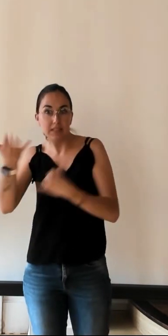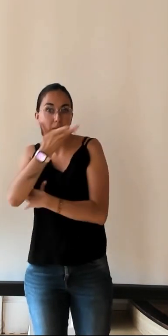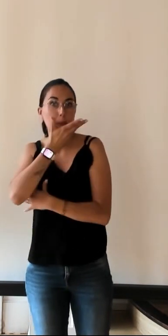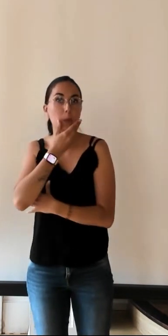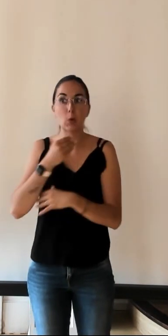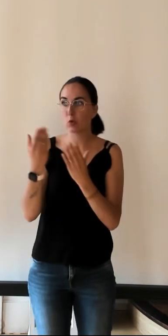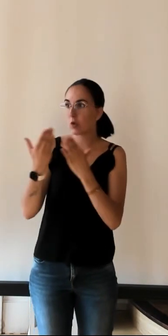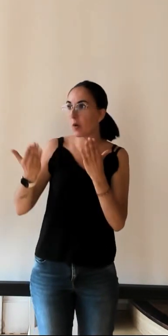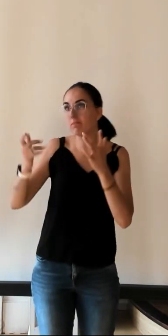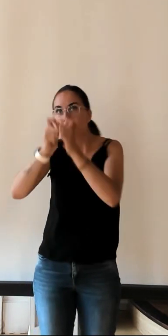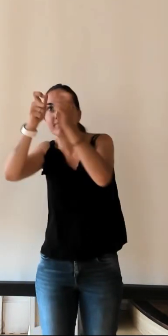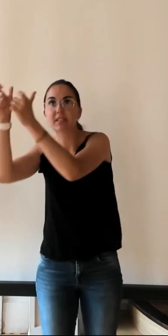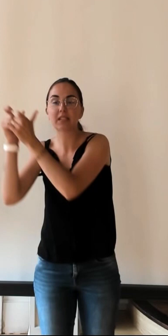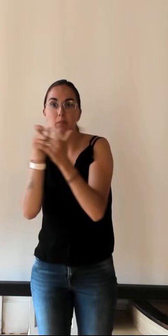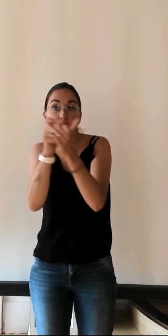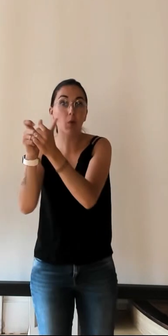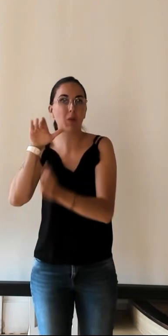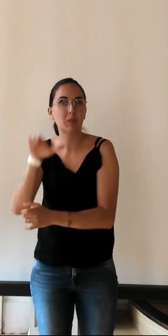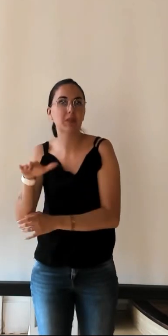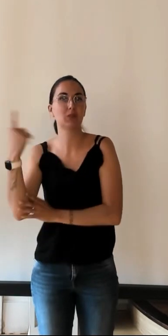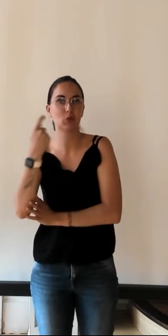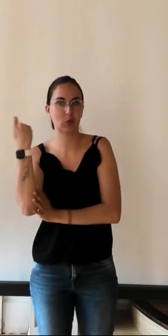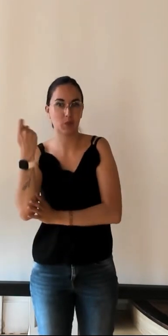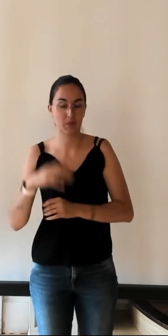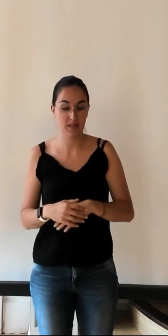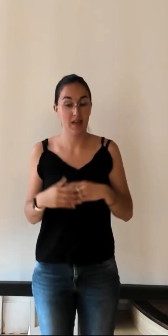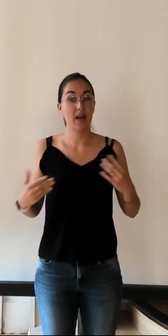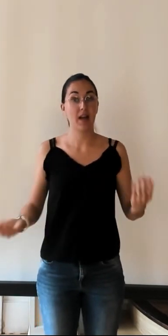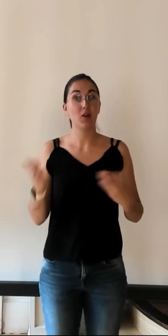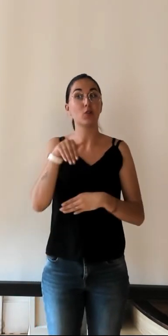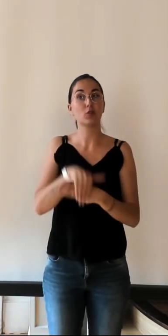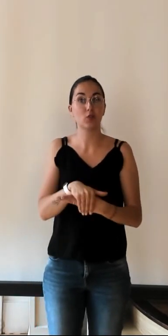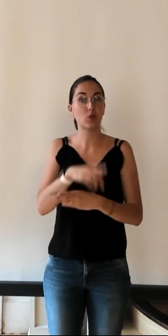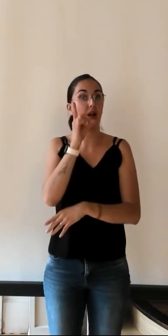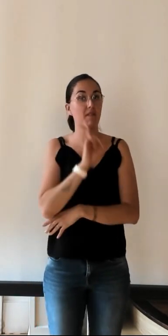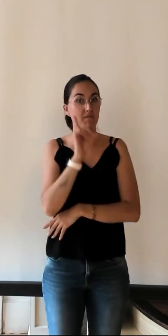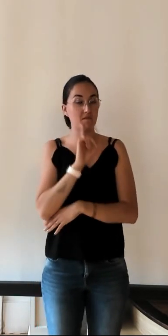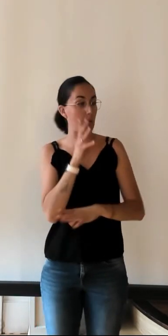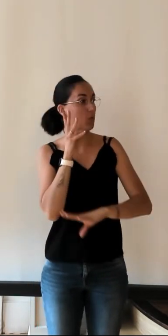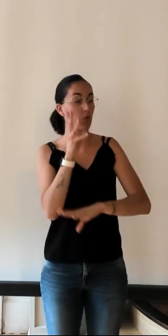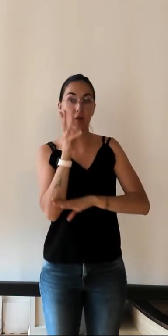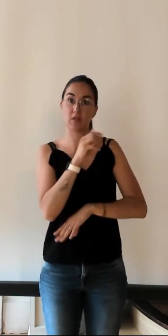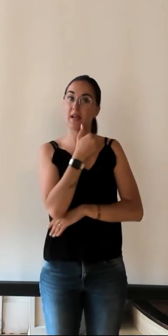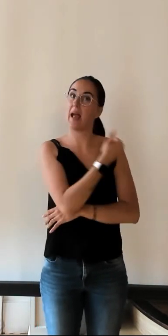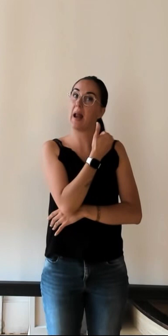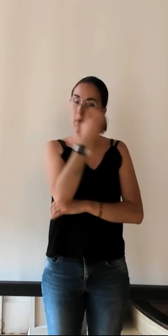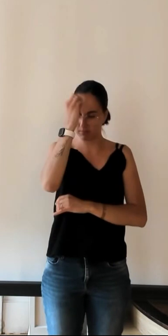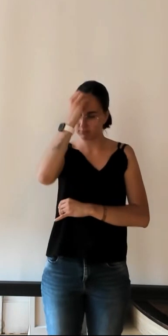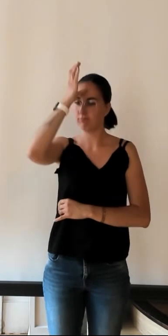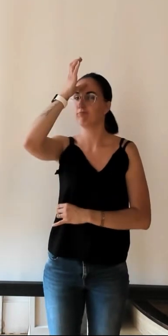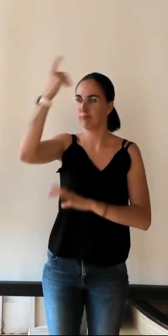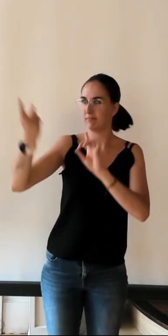ville de Tours. Alors, ce soir, la conférencière, Madame Anne de Balmorsch, est une spécialiste du sujet.